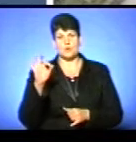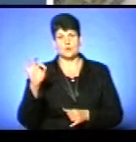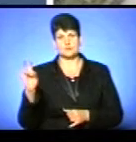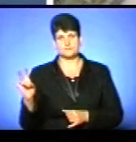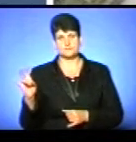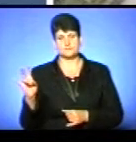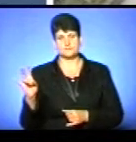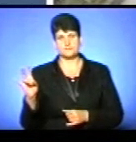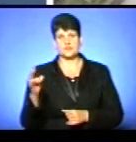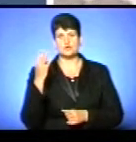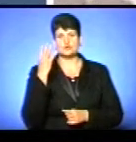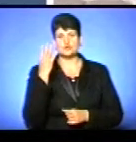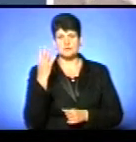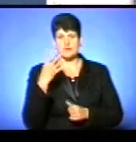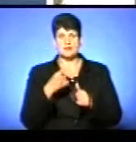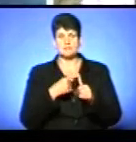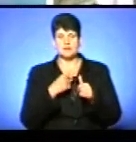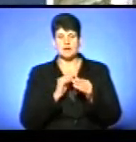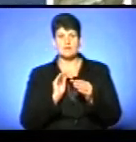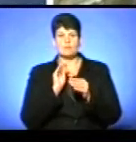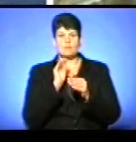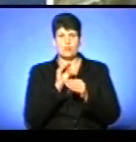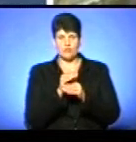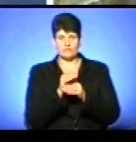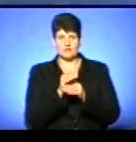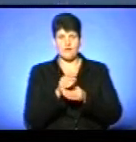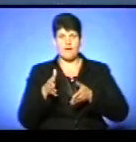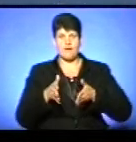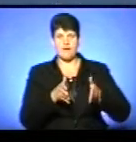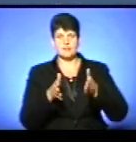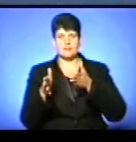Чотирьма іменами поповнилася алея зірок у Тернополі.